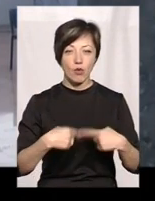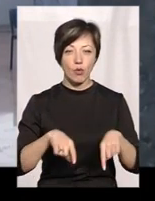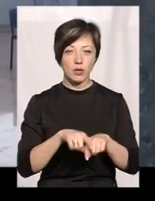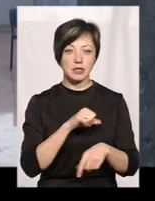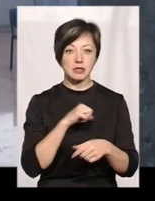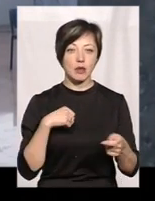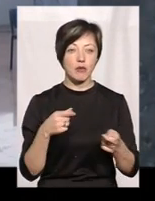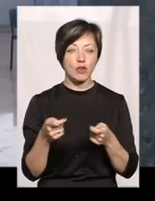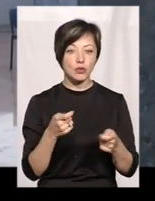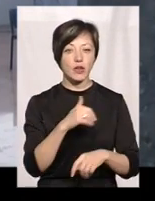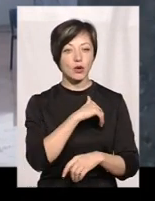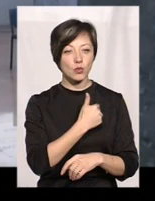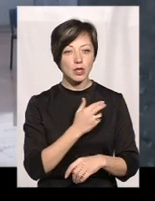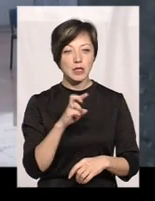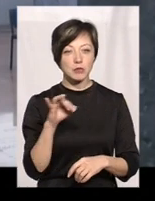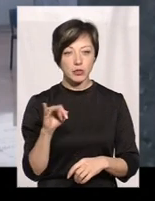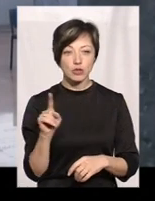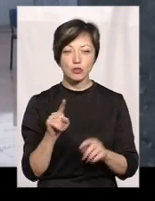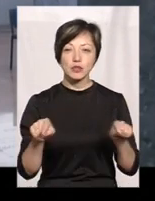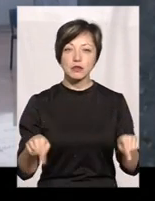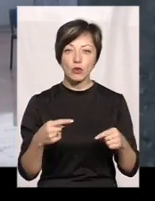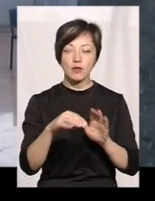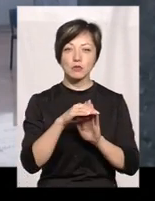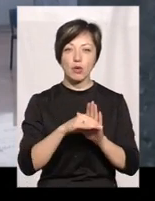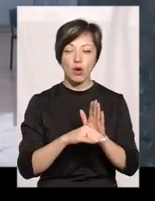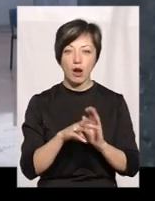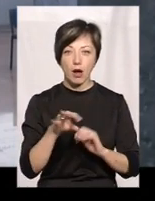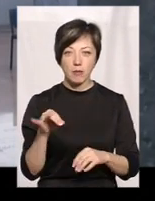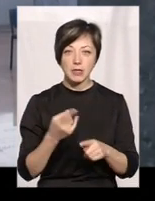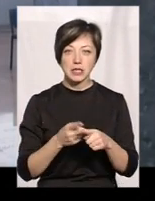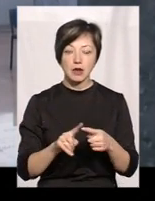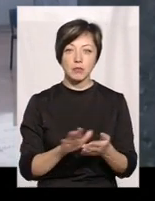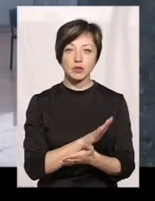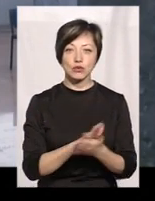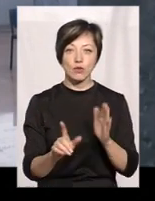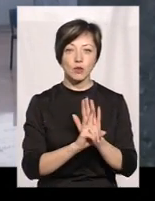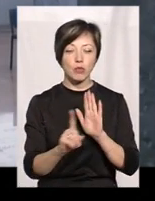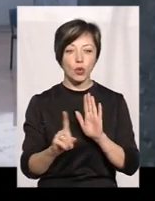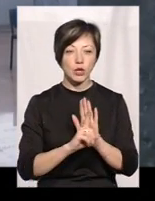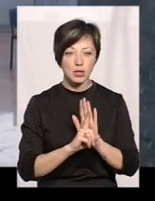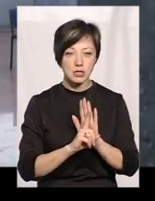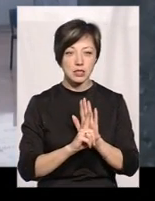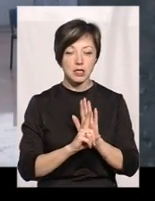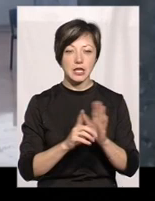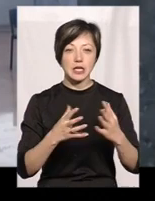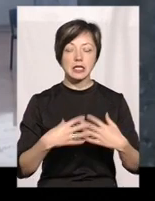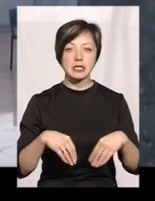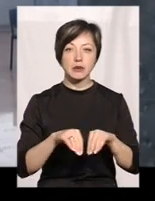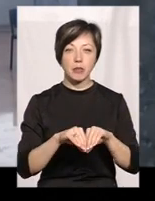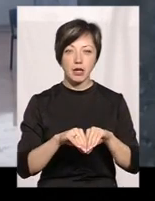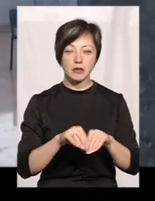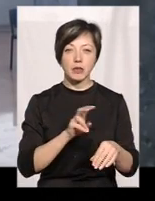самоврядування. Хотілося б, щоб створилися програми. Це безкоштовний проїзд сімейним